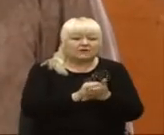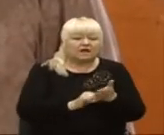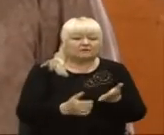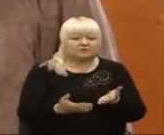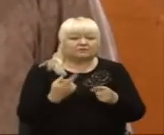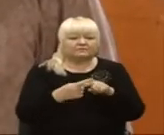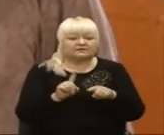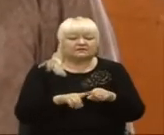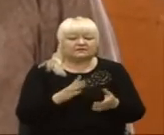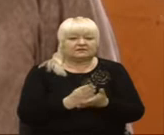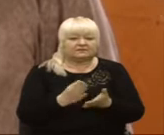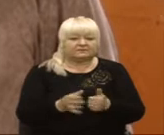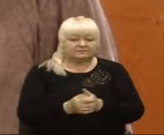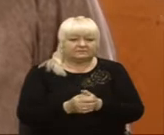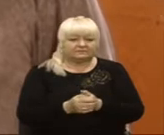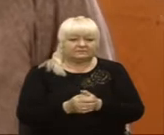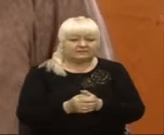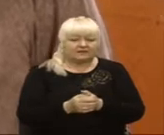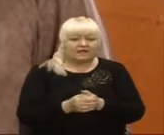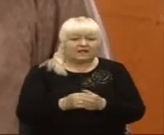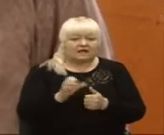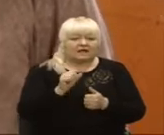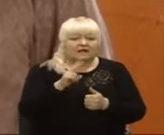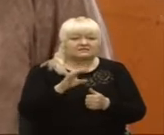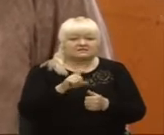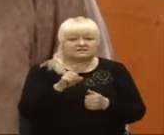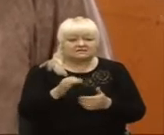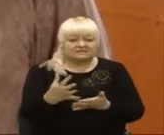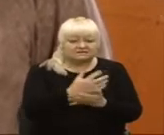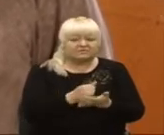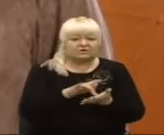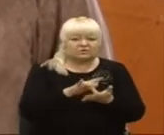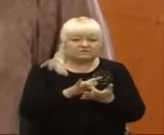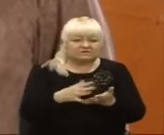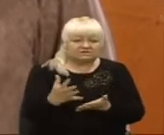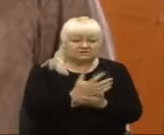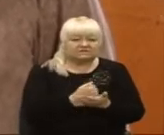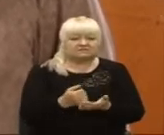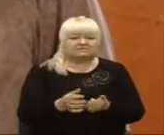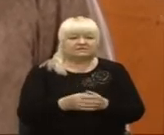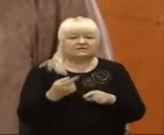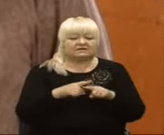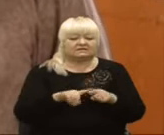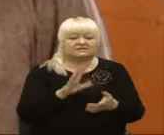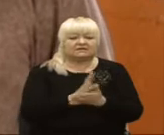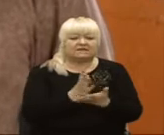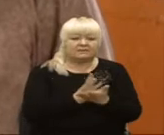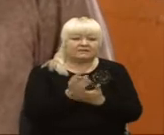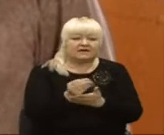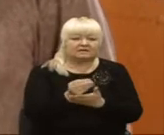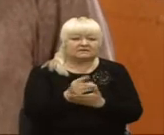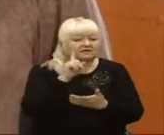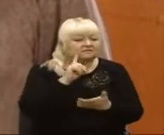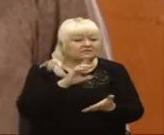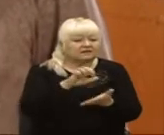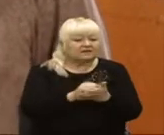Це є акцизний збір, це є туристичний збір, це є плата за землю, аренда